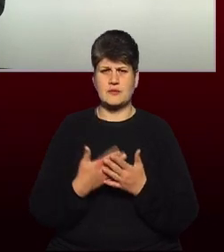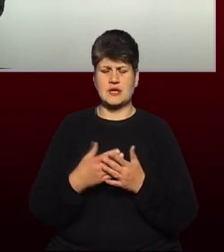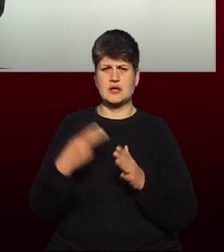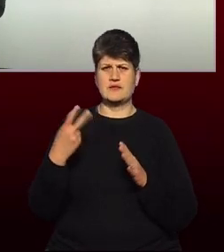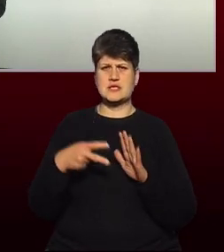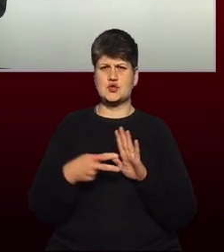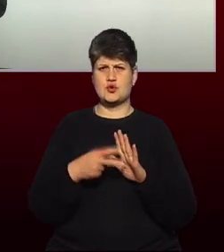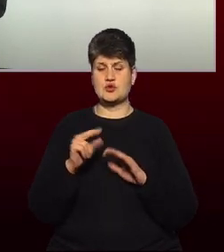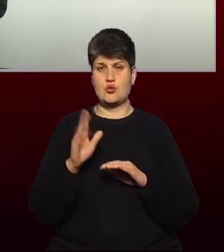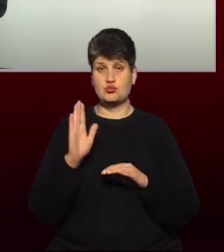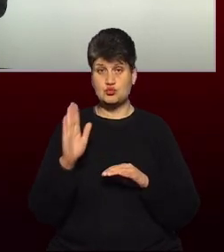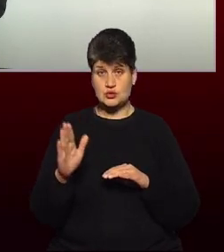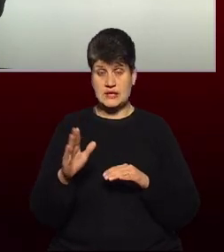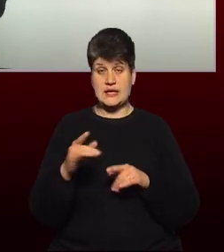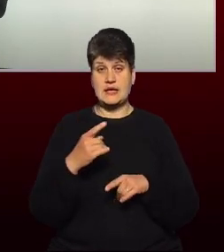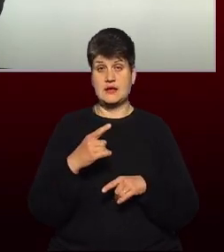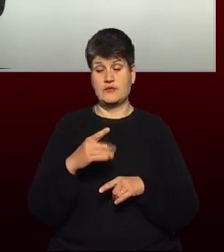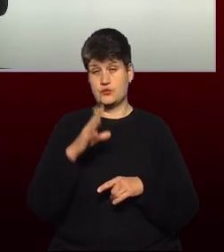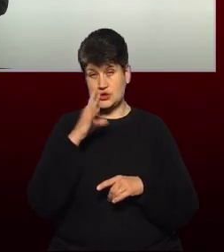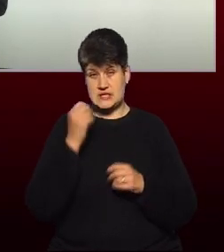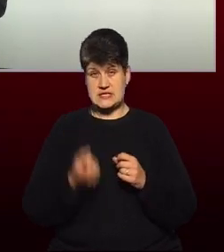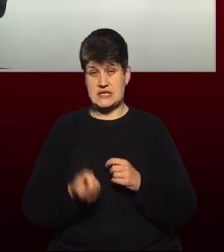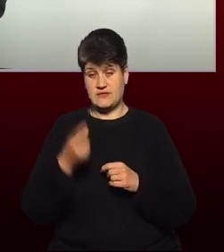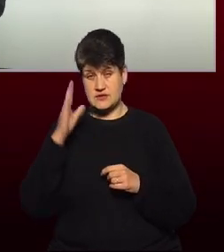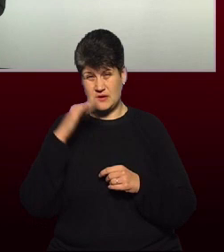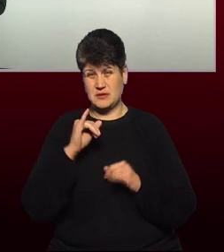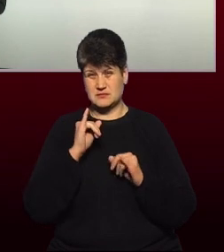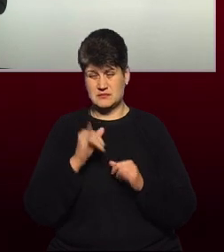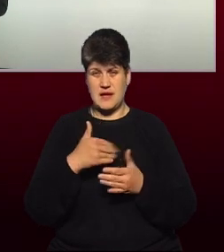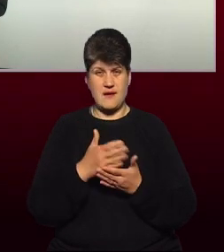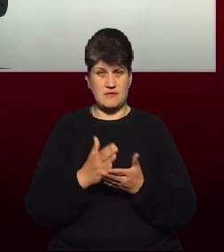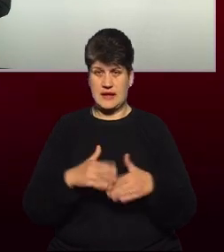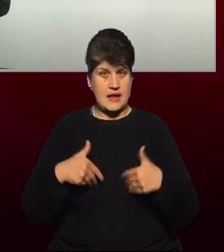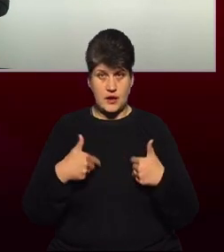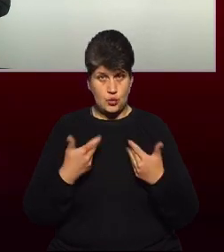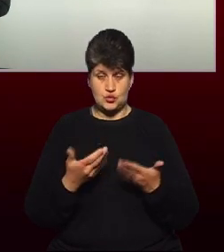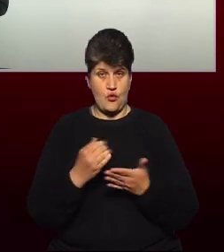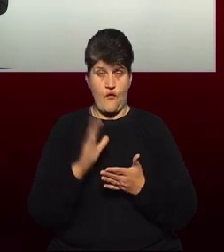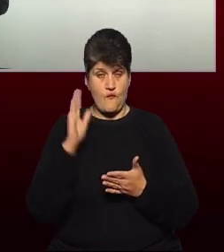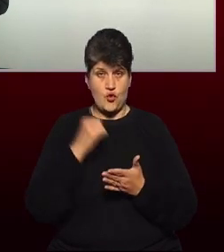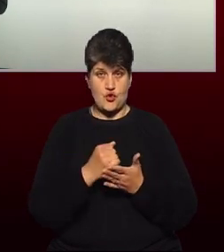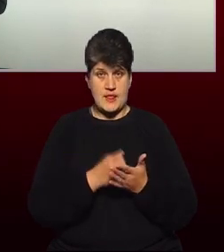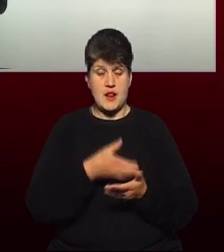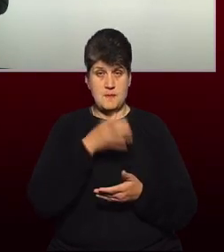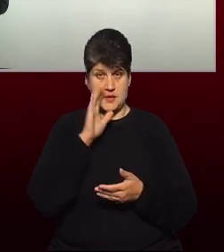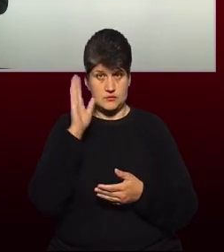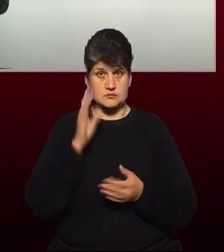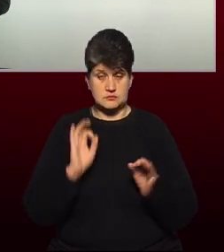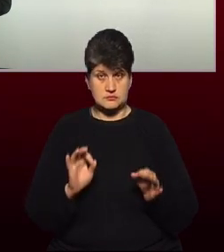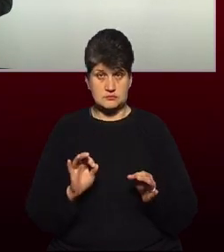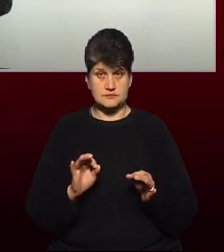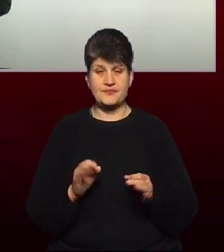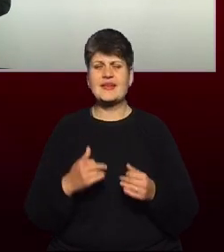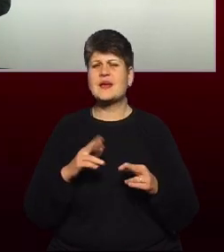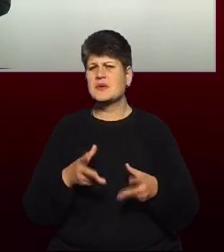буде і десь у півночі з'явиться вода, вона буде ще неналежної якості, не рекомендує водоканал споживати таку воду для її? Я думаю, що як би ми не переконали людину,